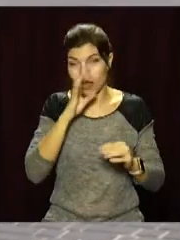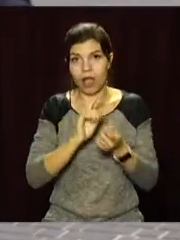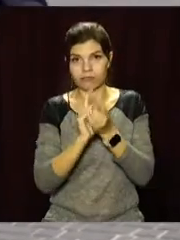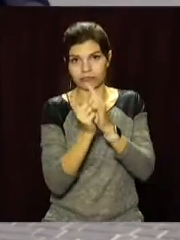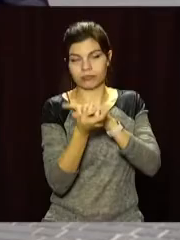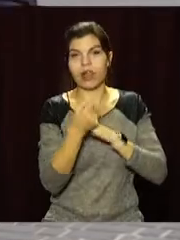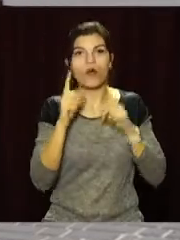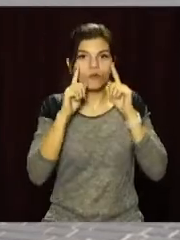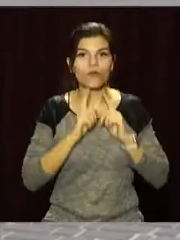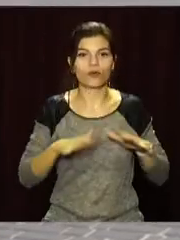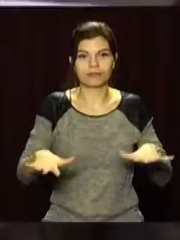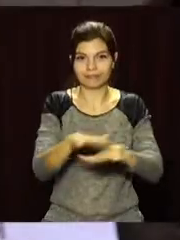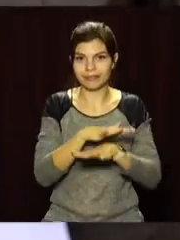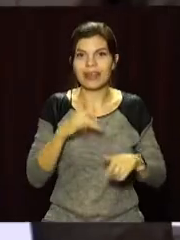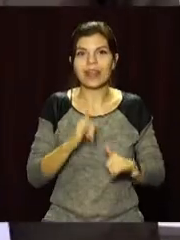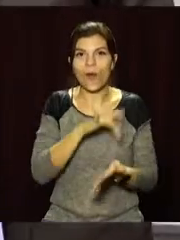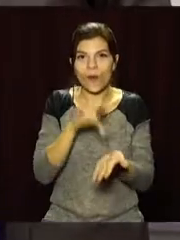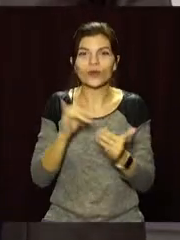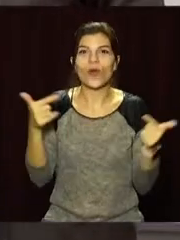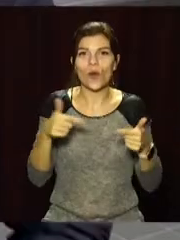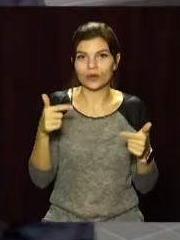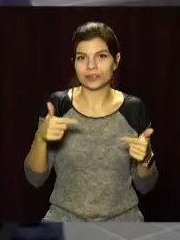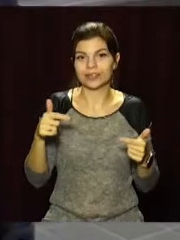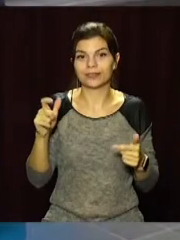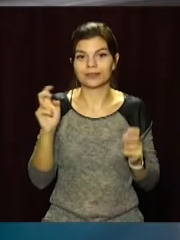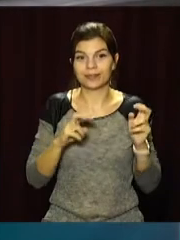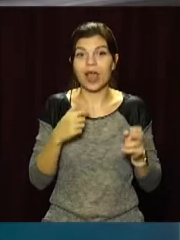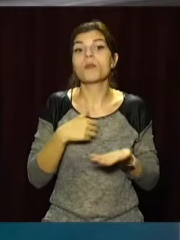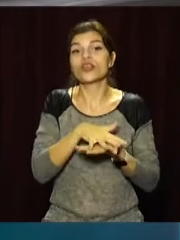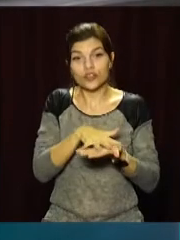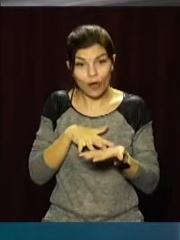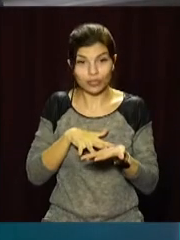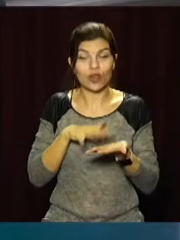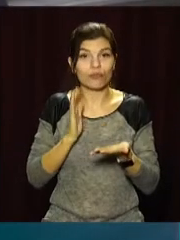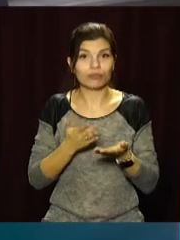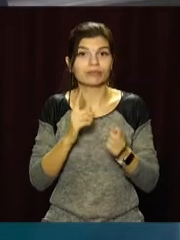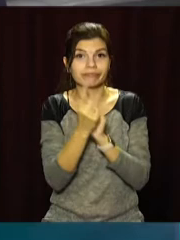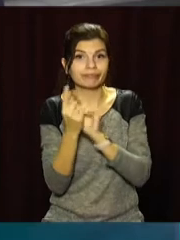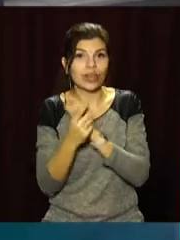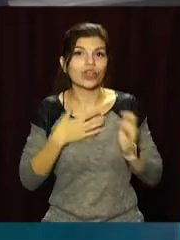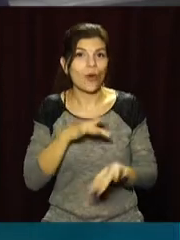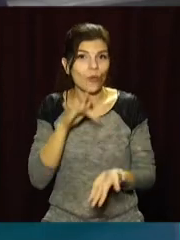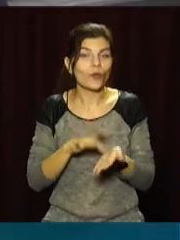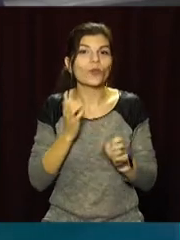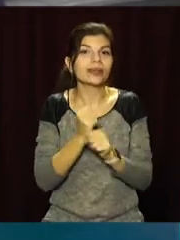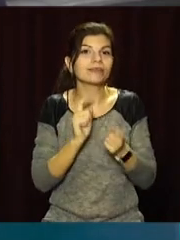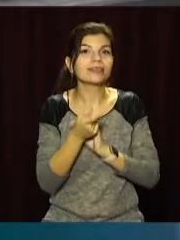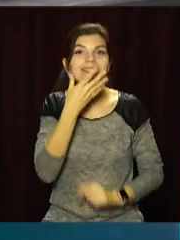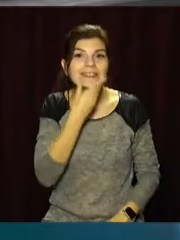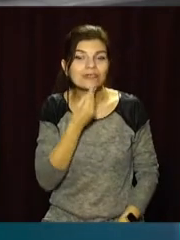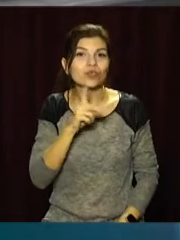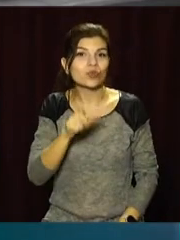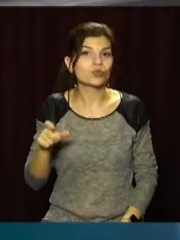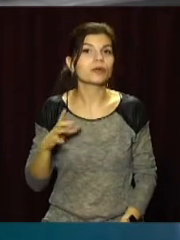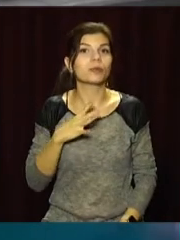сучасну і комфортну зону дозвілля для городян та гостей міста. Ми далі продовжуємо благоустраювати наш місто, робити його красивим, щоб